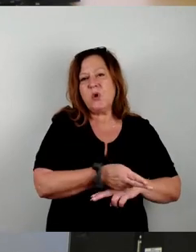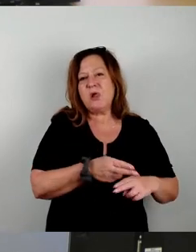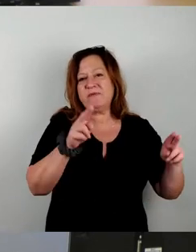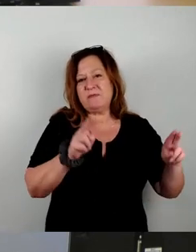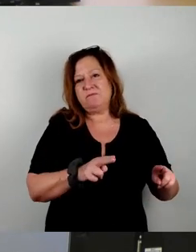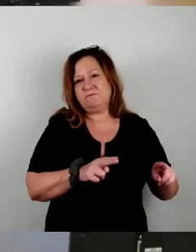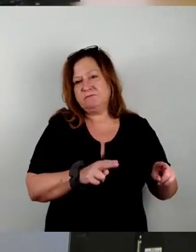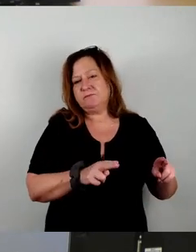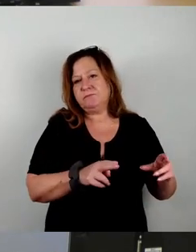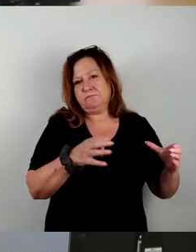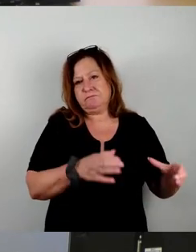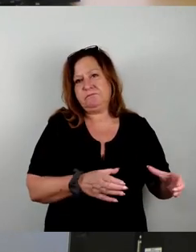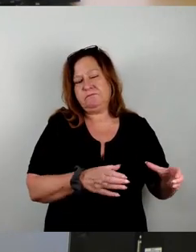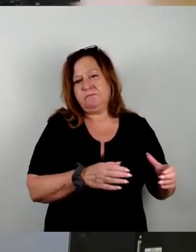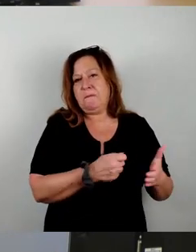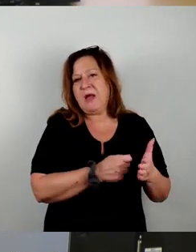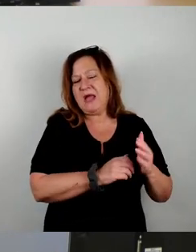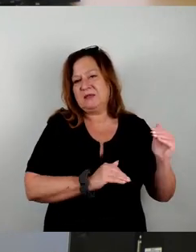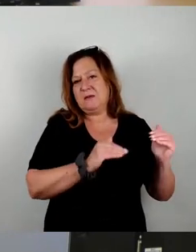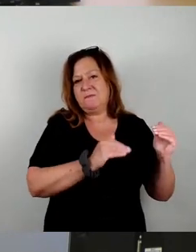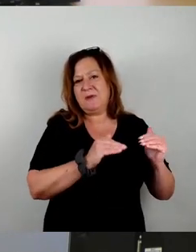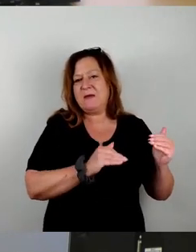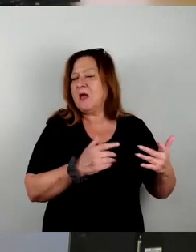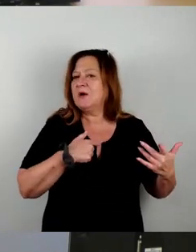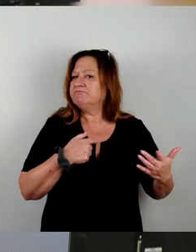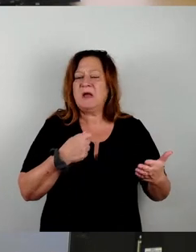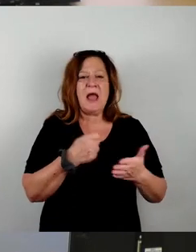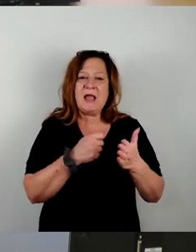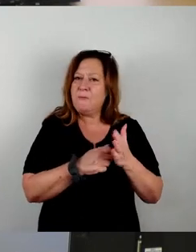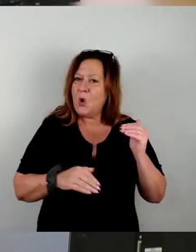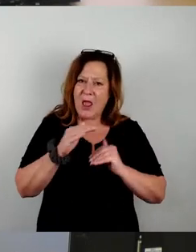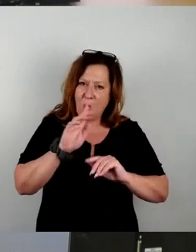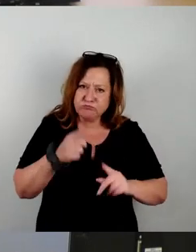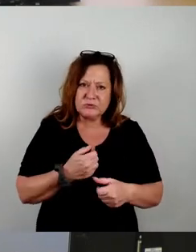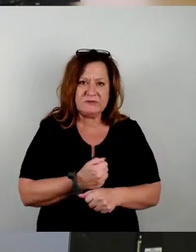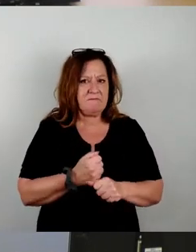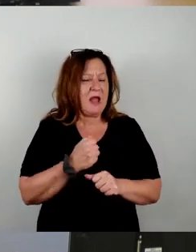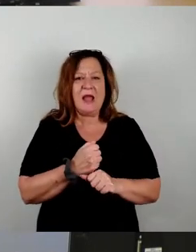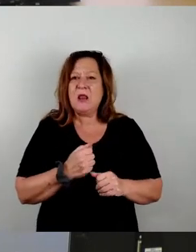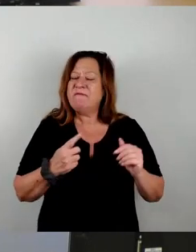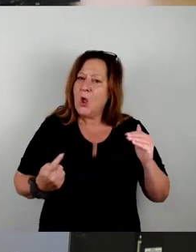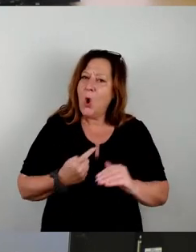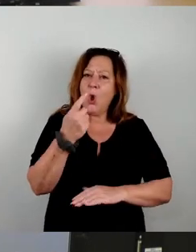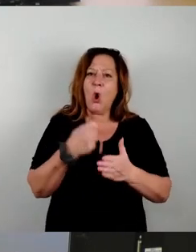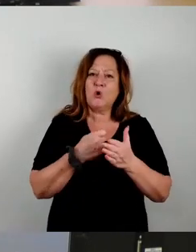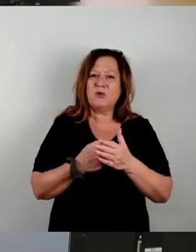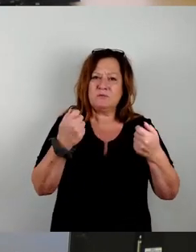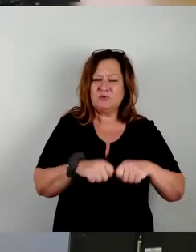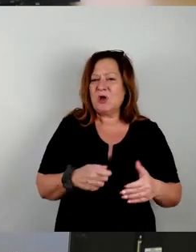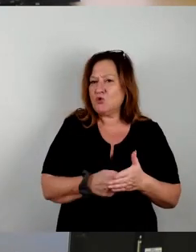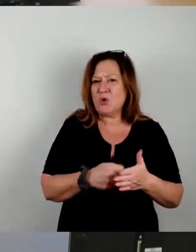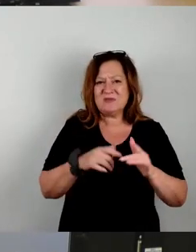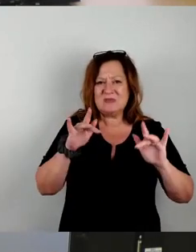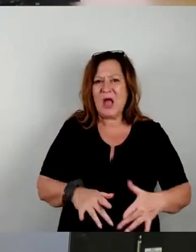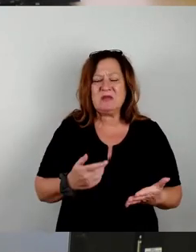bleibt uns da nichts anderes übrig, als die höheren Kosten zu beschließen, weil die Kosten sind da und ich habe noch von niemandem hier gehört